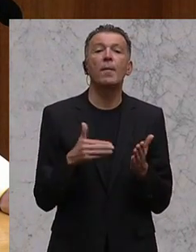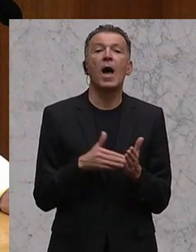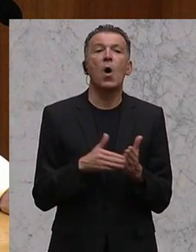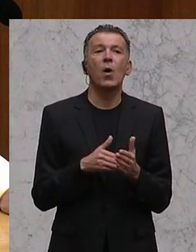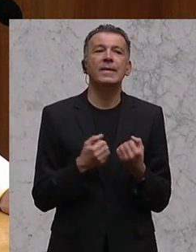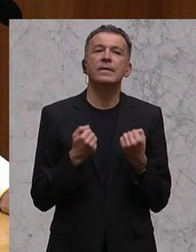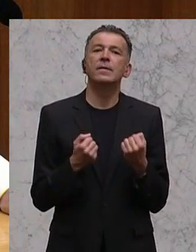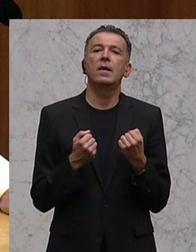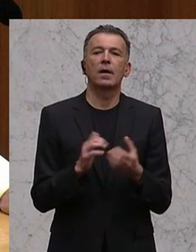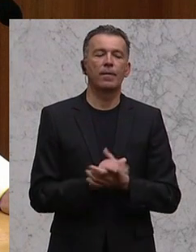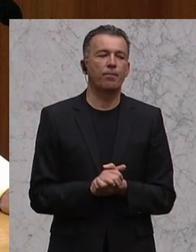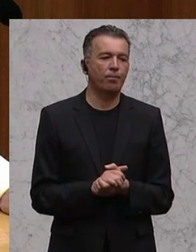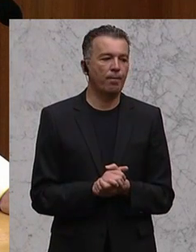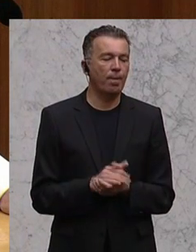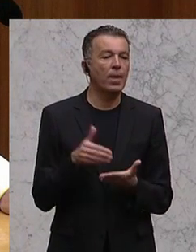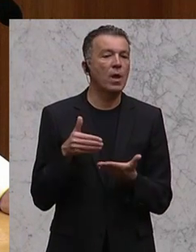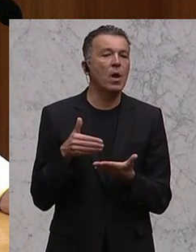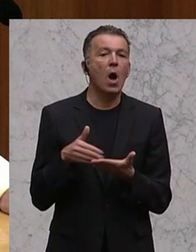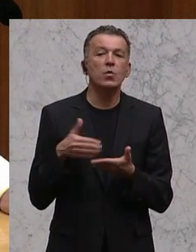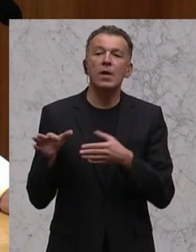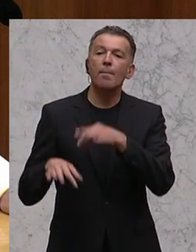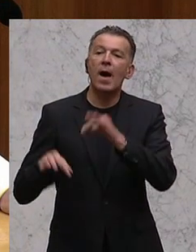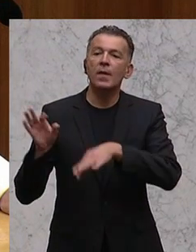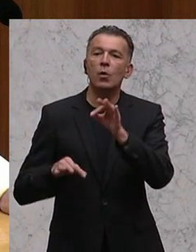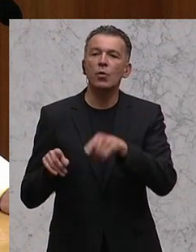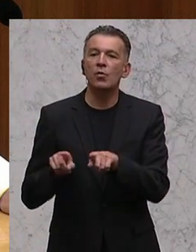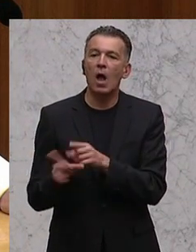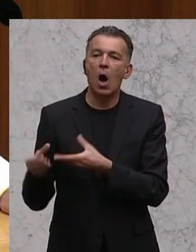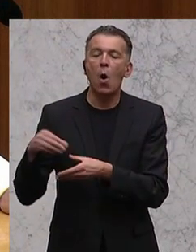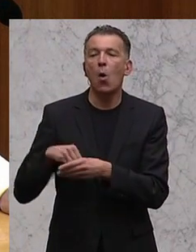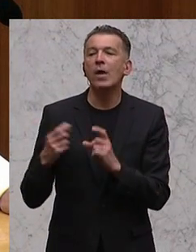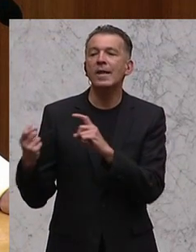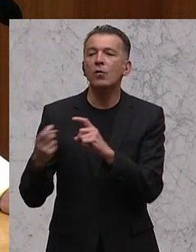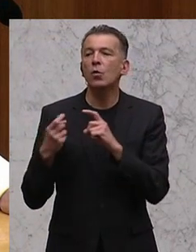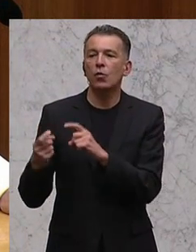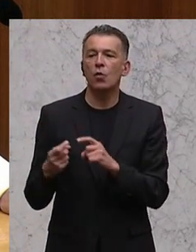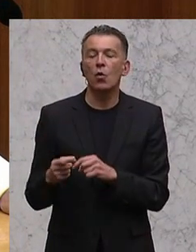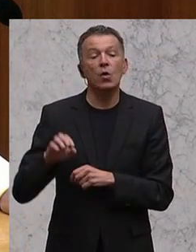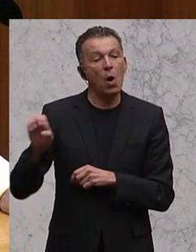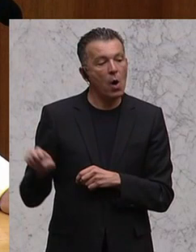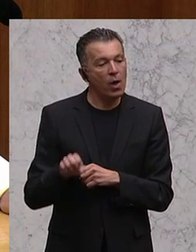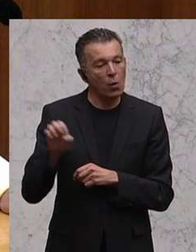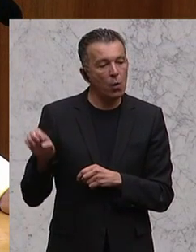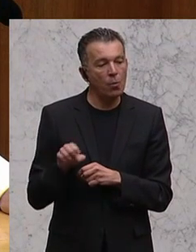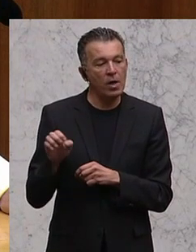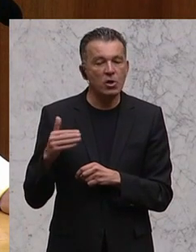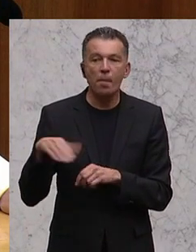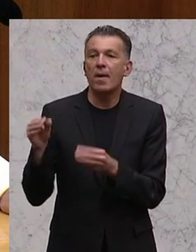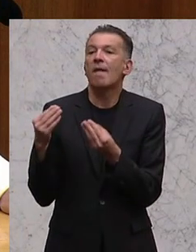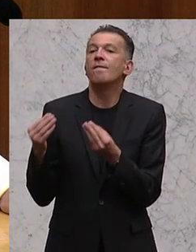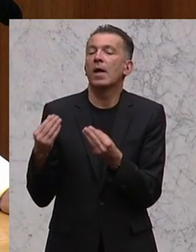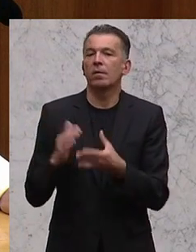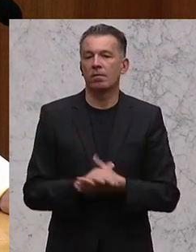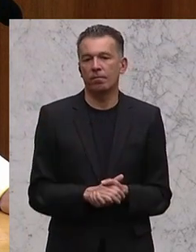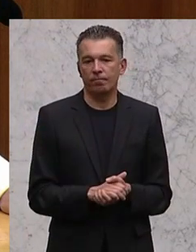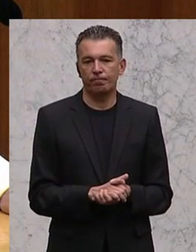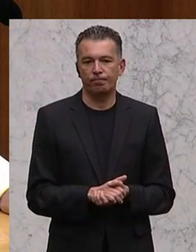auf jeden Fall Ausgabenanalysen inklusive einer Diskussion, was europäische Mehrwerte betrifft.